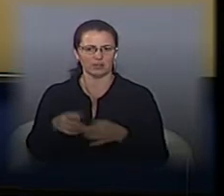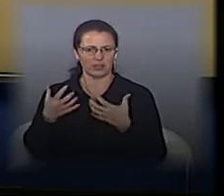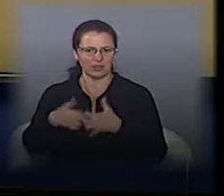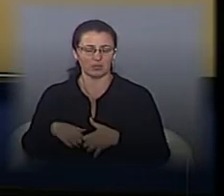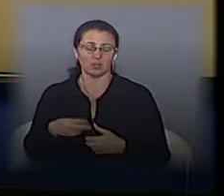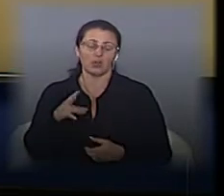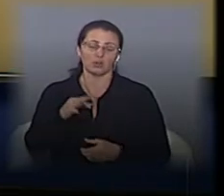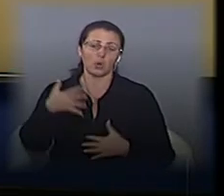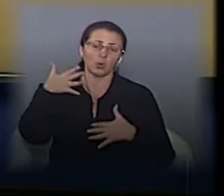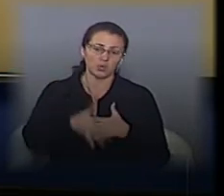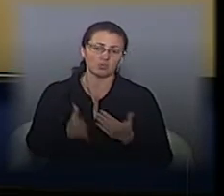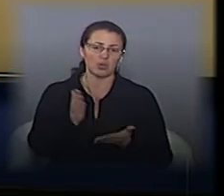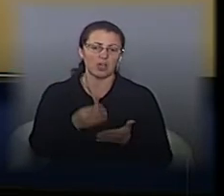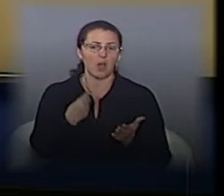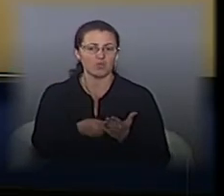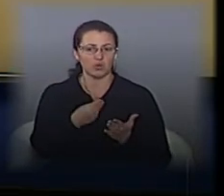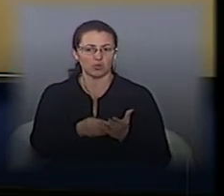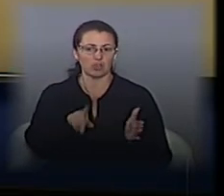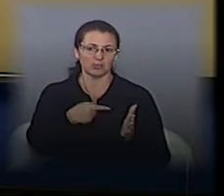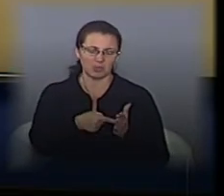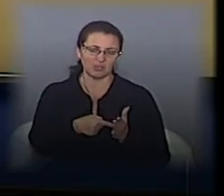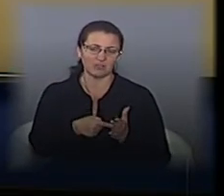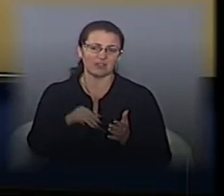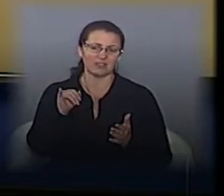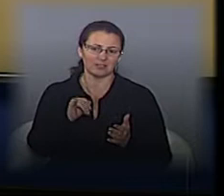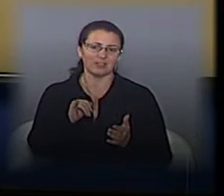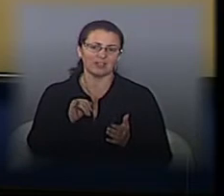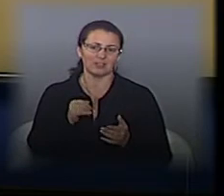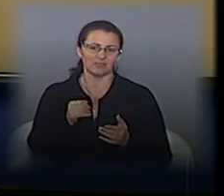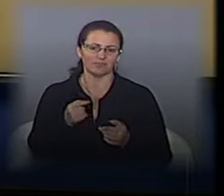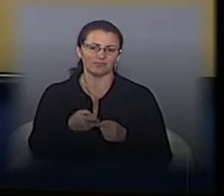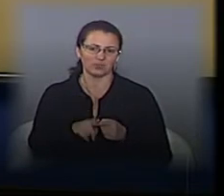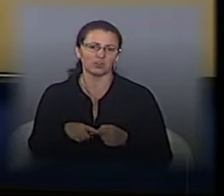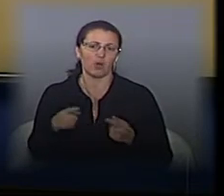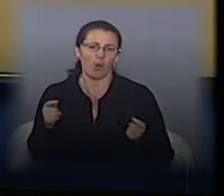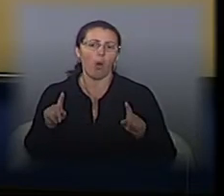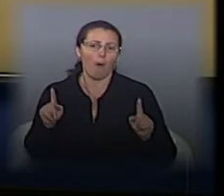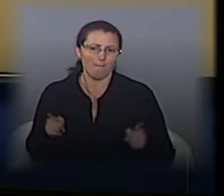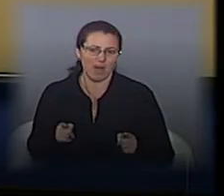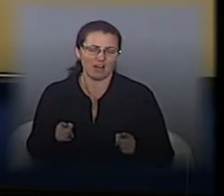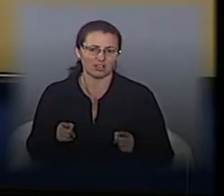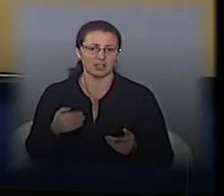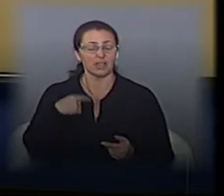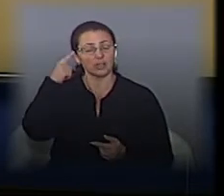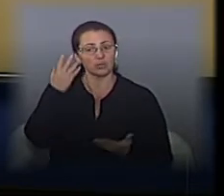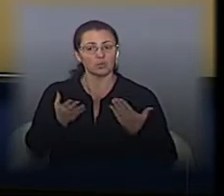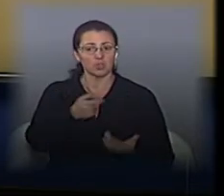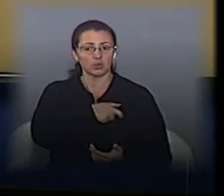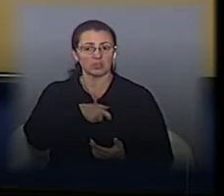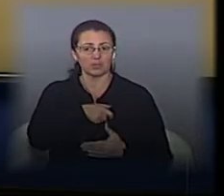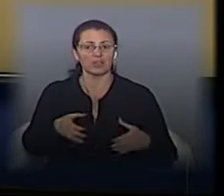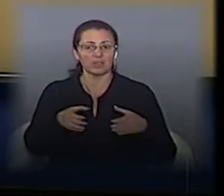що є бюджет міста і його ресурс є обмежений. Тому, виходячи з цього ресурсу, я думаю, якщо депутатський корпус